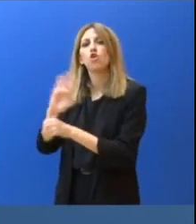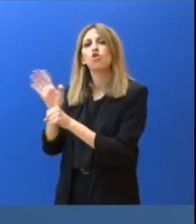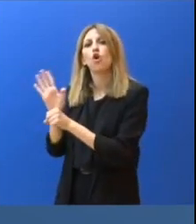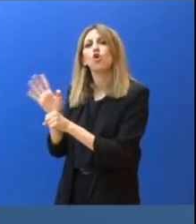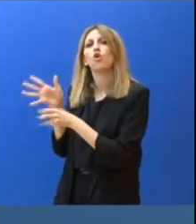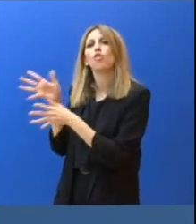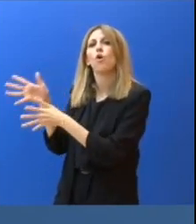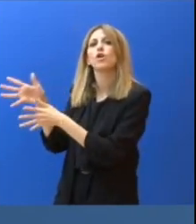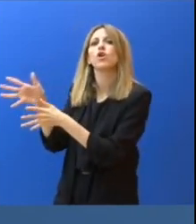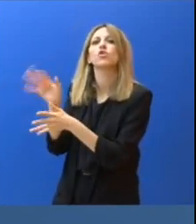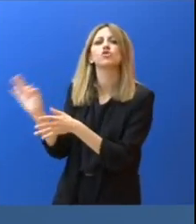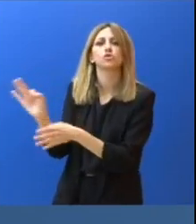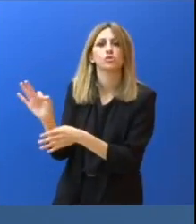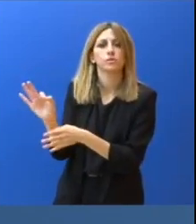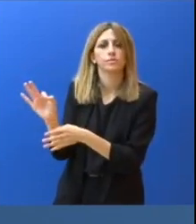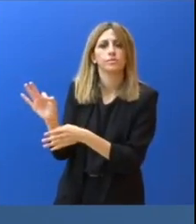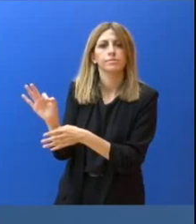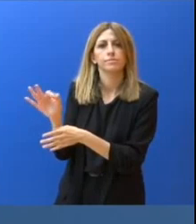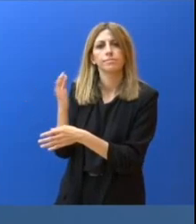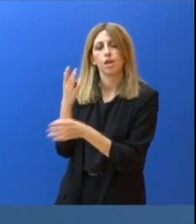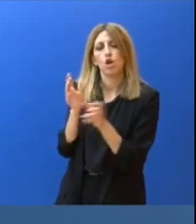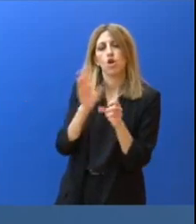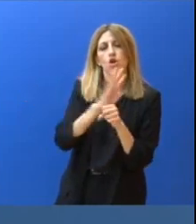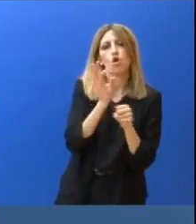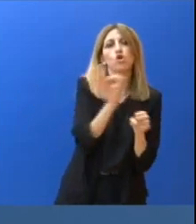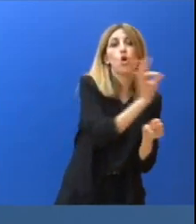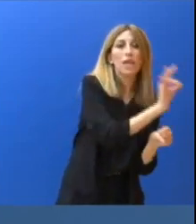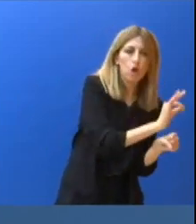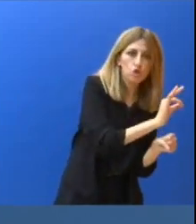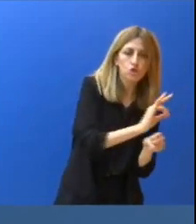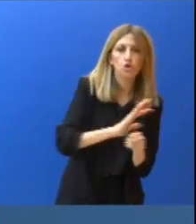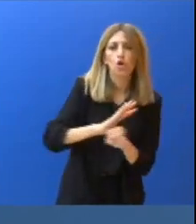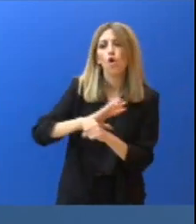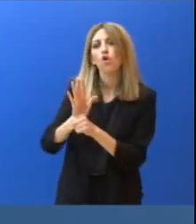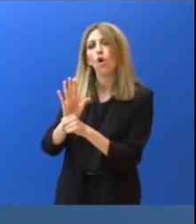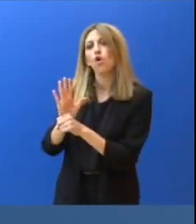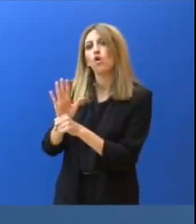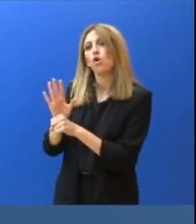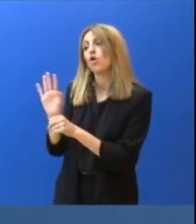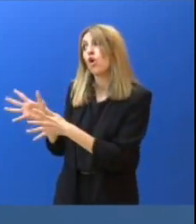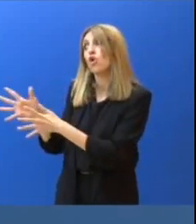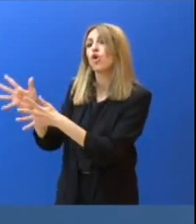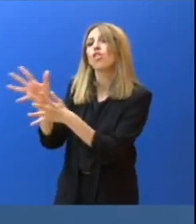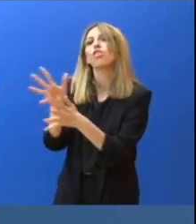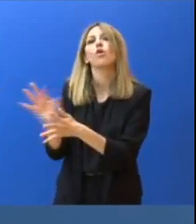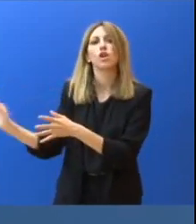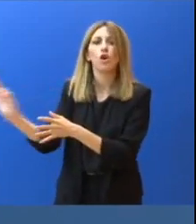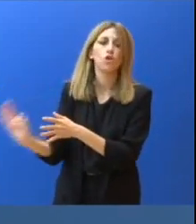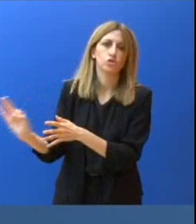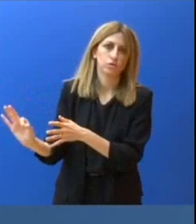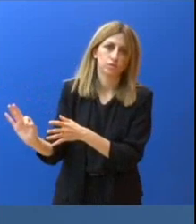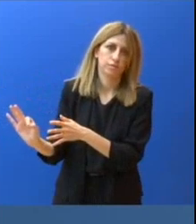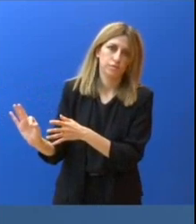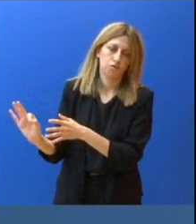η αντίληψη στο μέσο αυτό ότι υπάρχει απειλή από τον κορονοϊό όταν δεν θεωρεί ότι είναι σοβαρό το μένυμα «μένουμε σπίτι» ή «μένουμε